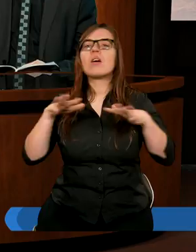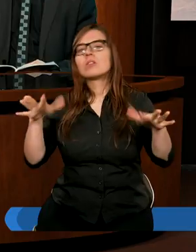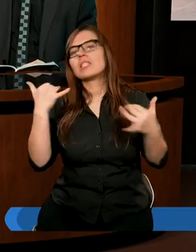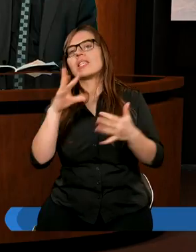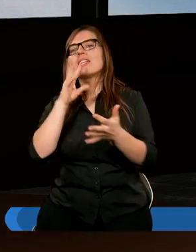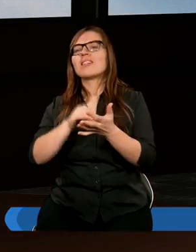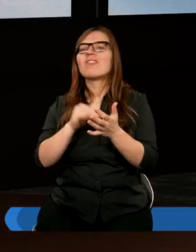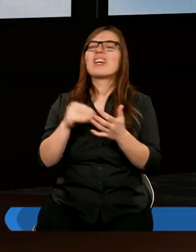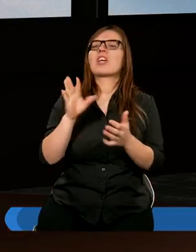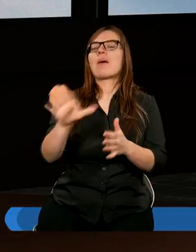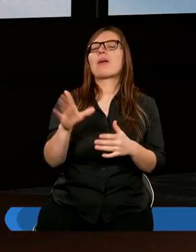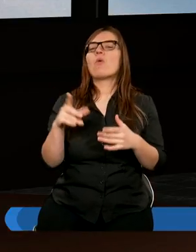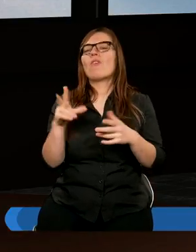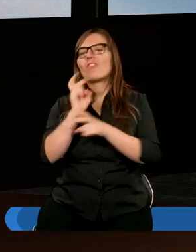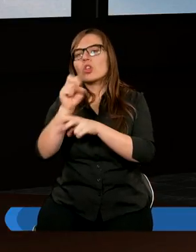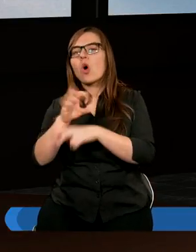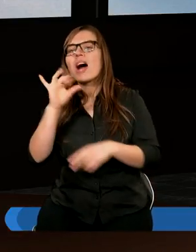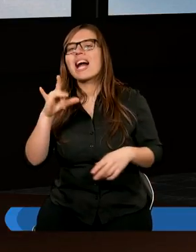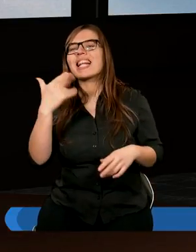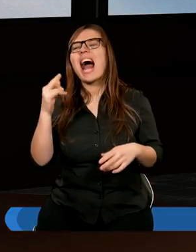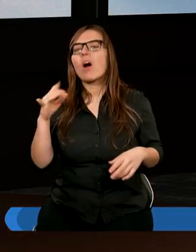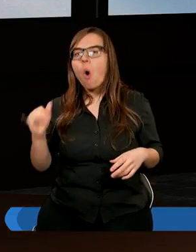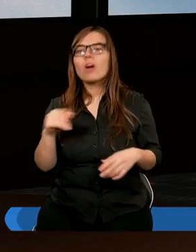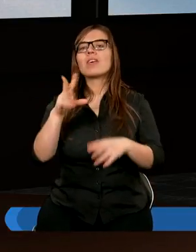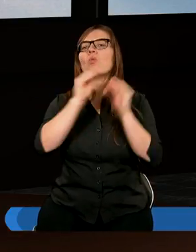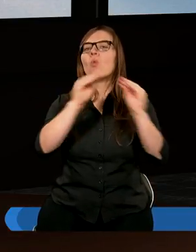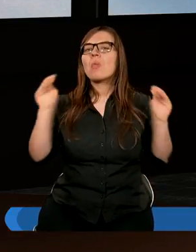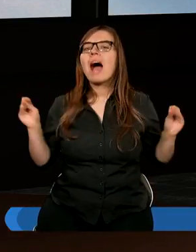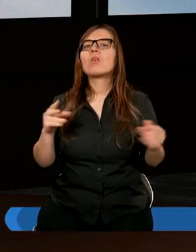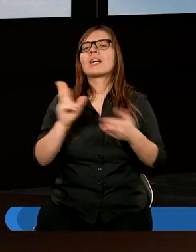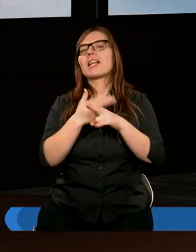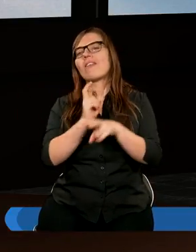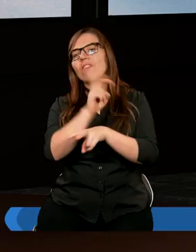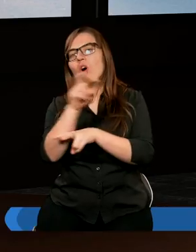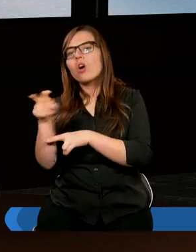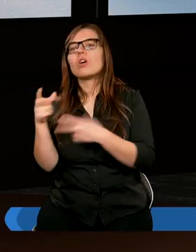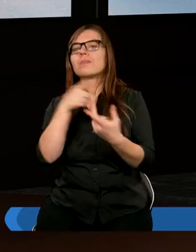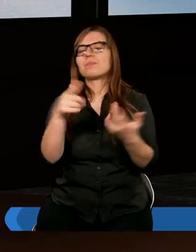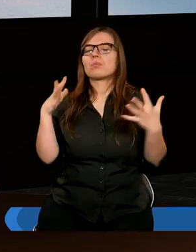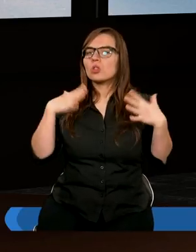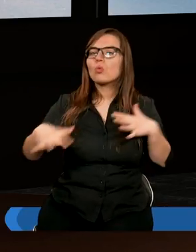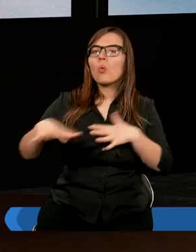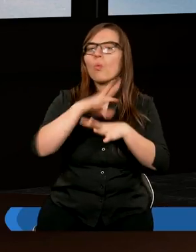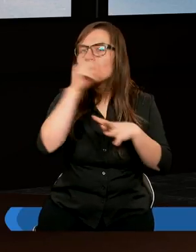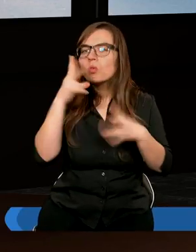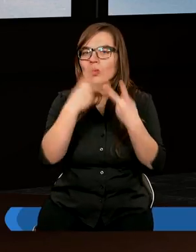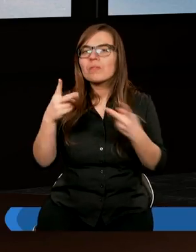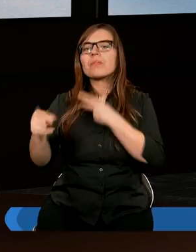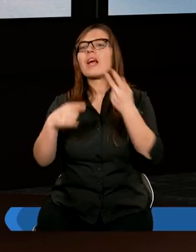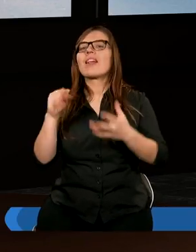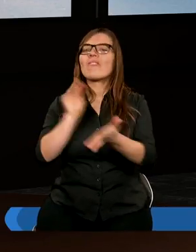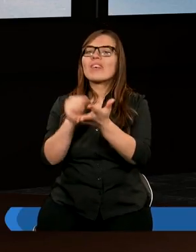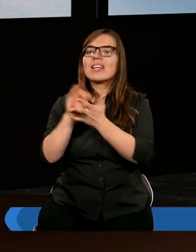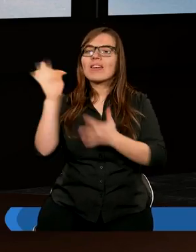zwyczaj. Kiedy wchodził do synagogi i tam nauczał, kiedy szły za nim tłumy, to według zwyczaju